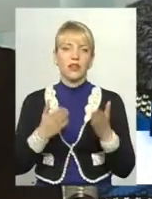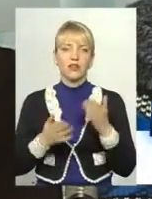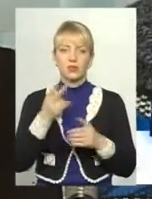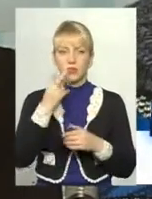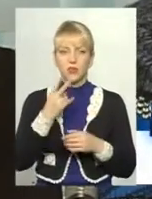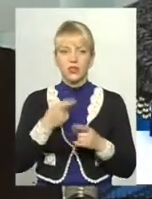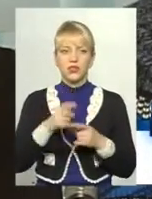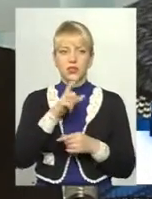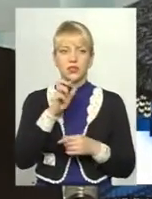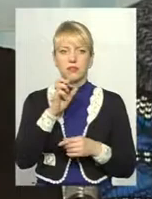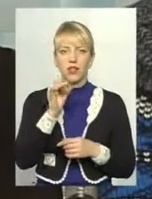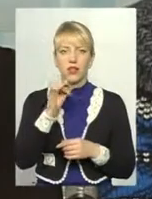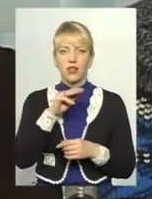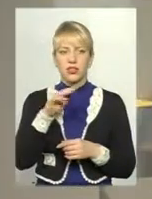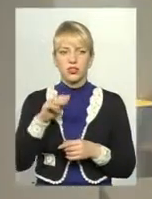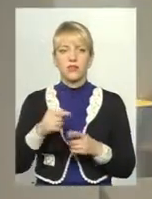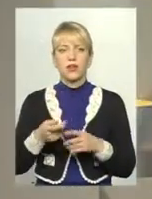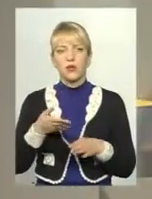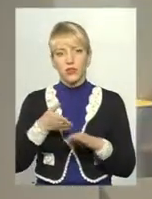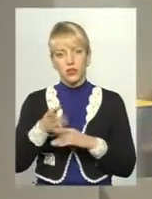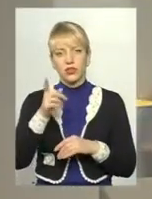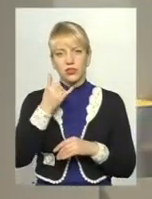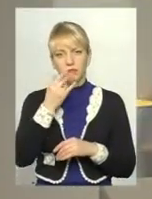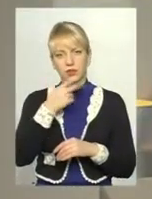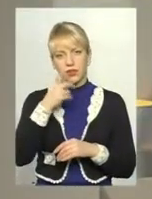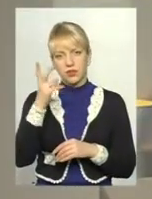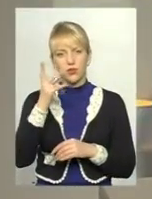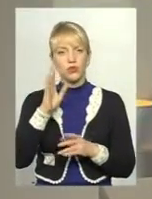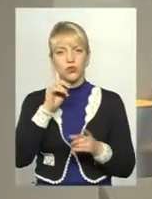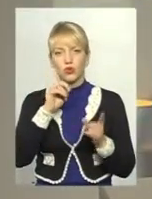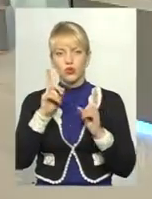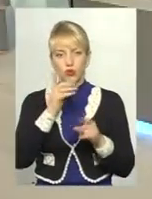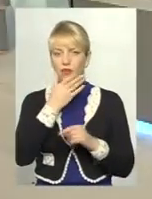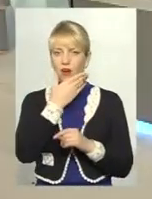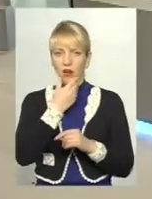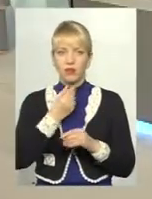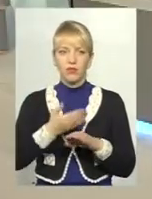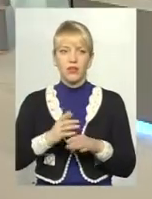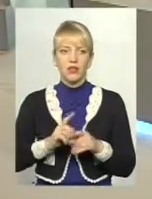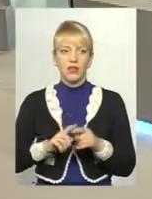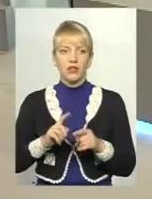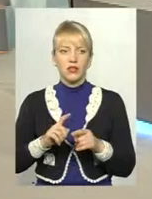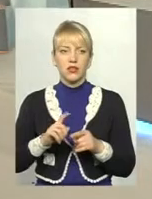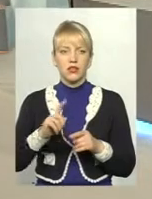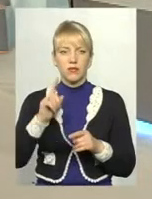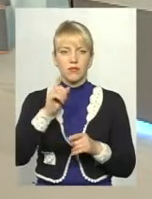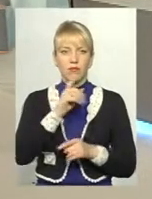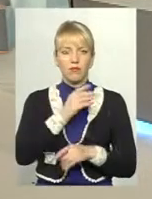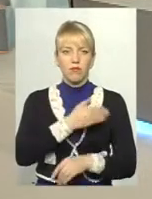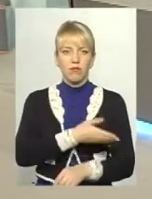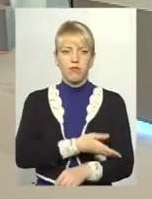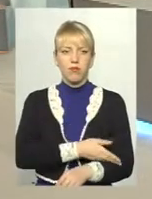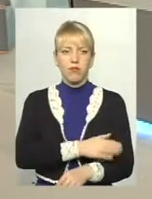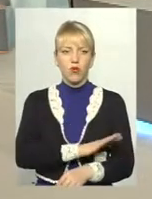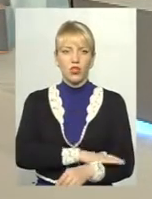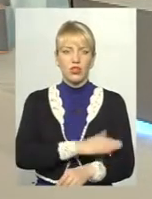були в збаражі, ну, пару років, або взагалі поїти зараз туди, ви будете шоковані, в хорошому розумінні, Польща виділила Республіка Польща велетенські